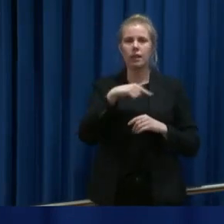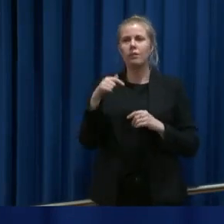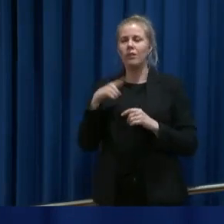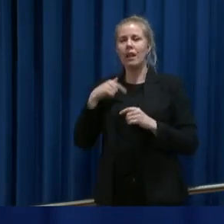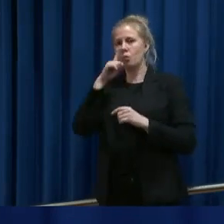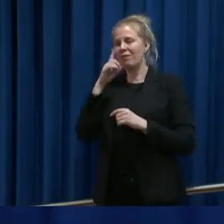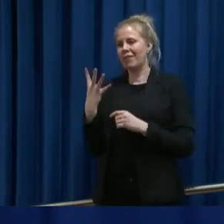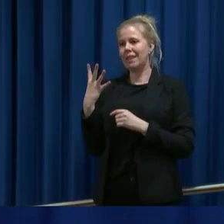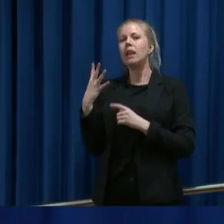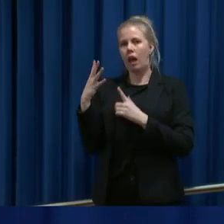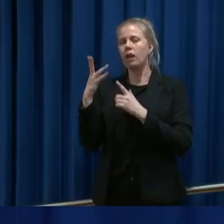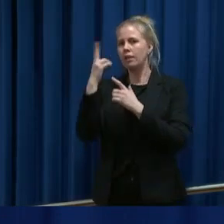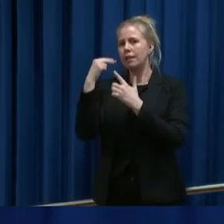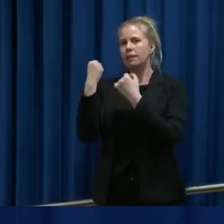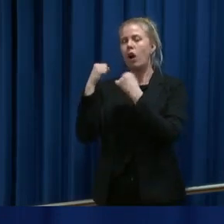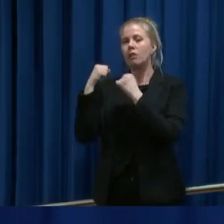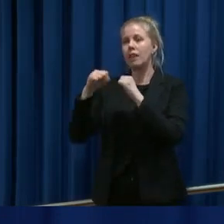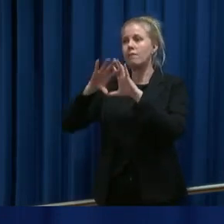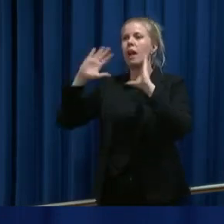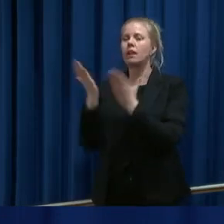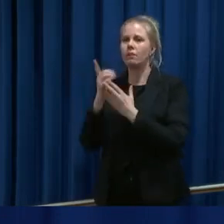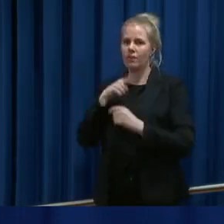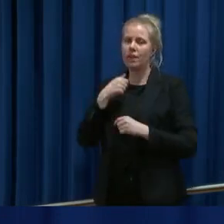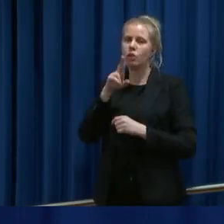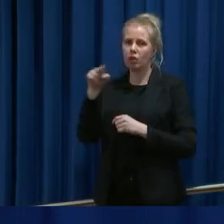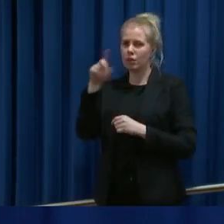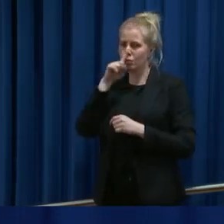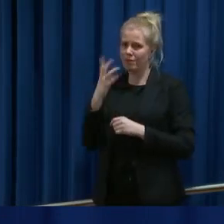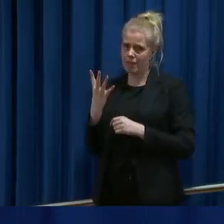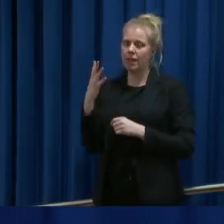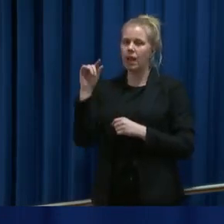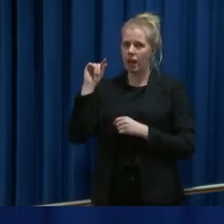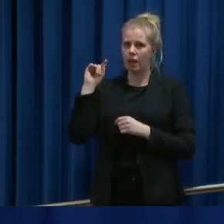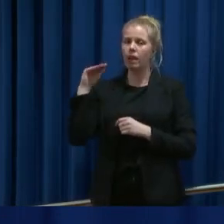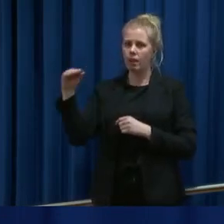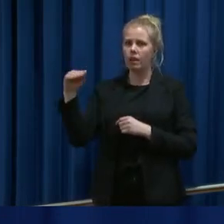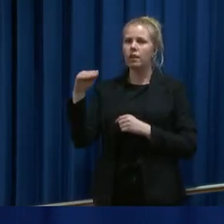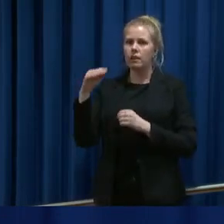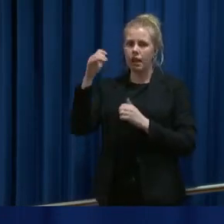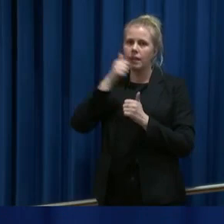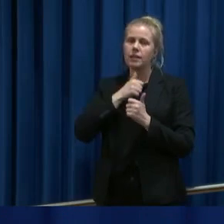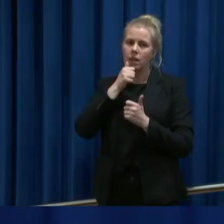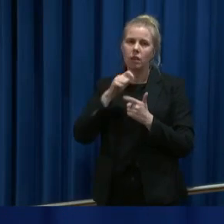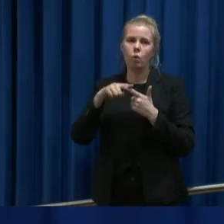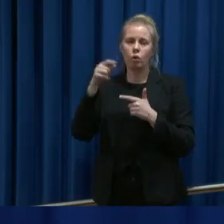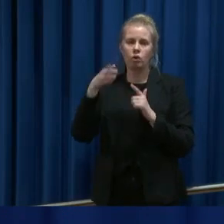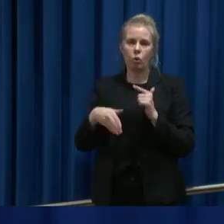høyest når det gjelder testaktivitet i verden, etter de forente arabiske emirater, Island og Sør-Kordia.